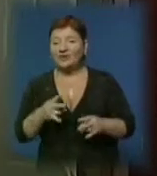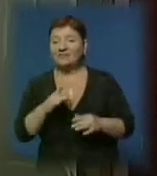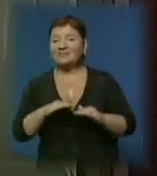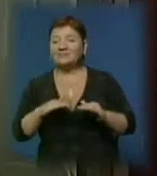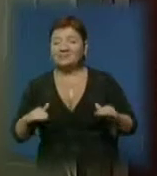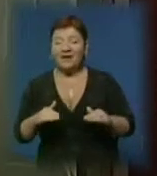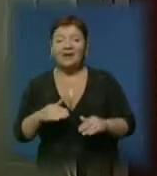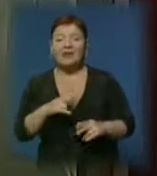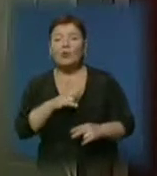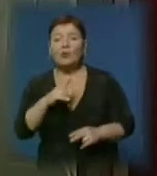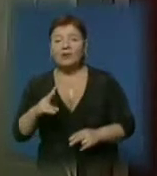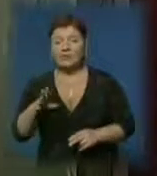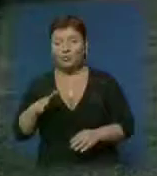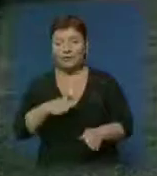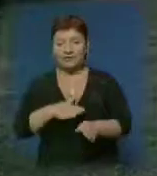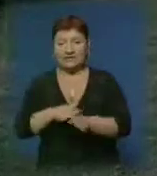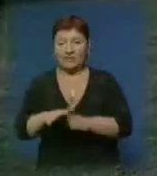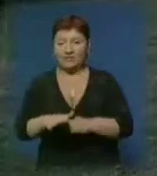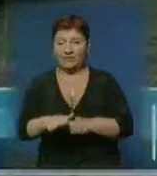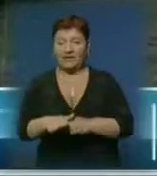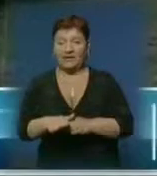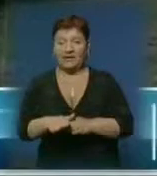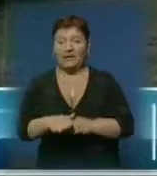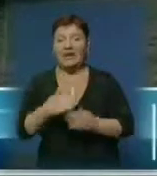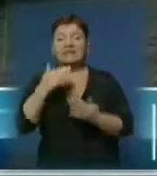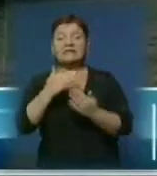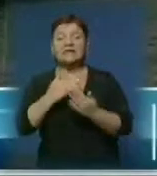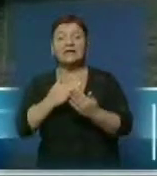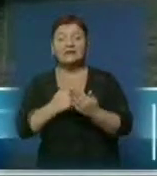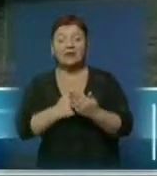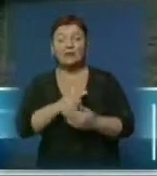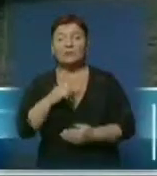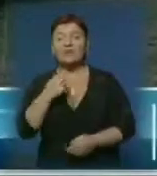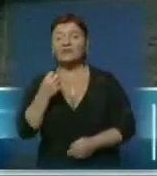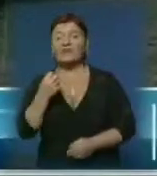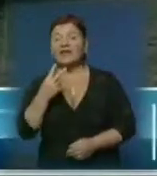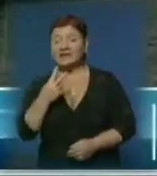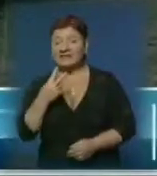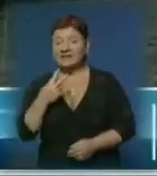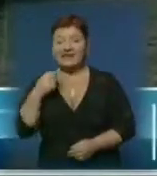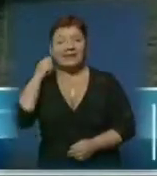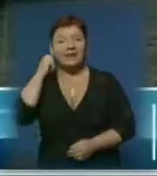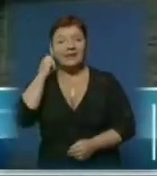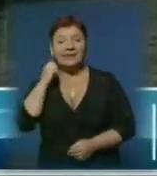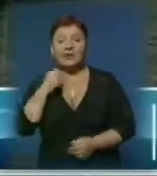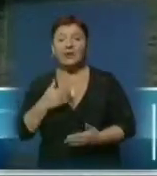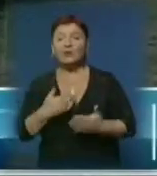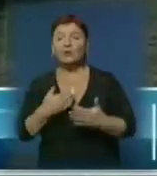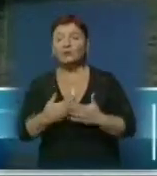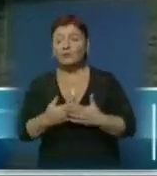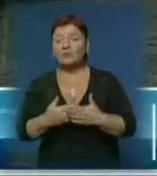пацієнтів ніколи не були заповнені. Статистикою за 12 рік наповнювальність ліжкоднів дитячої хірургії складала до